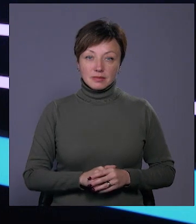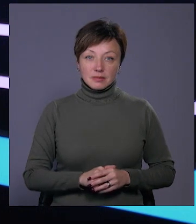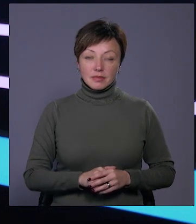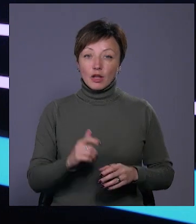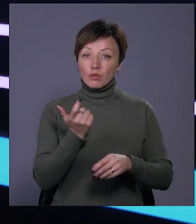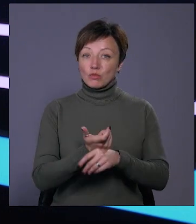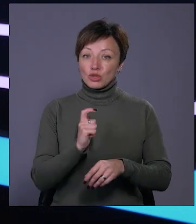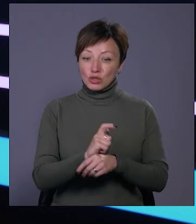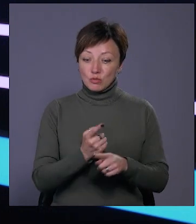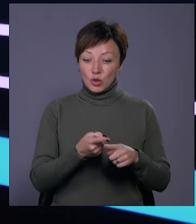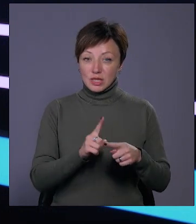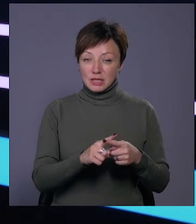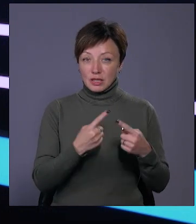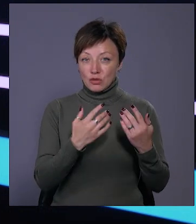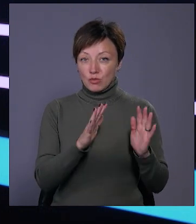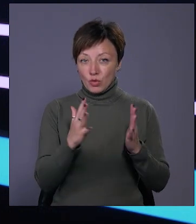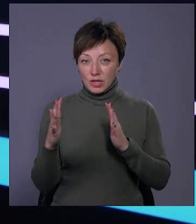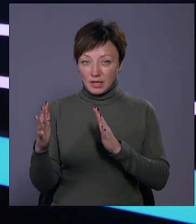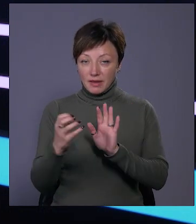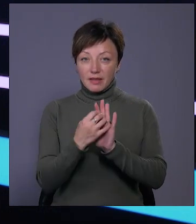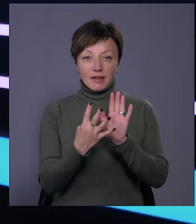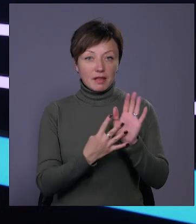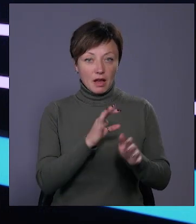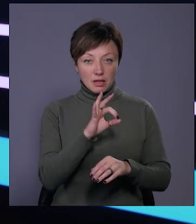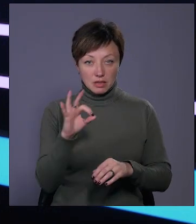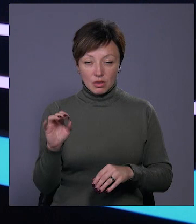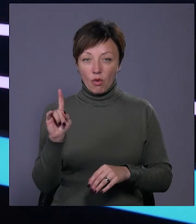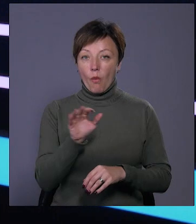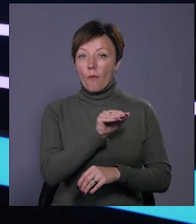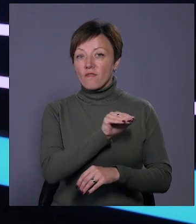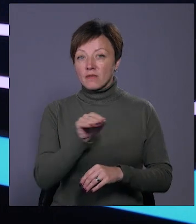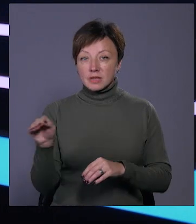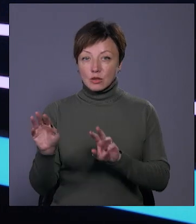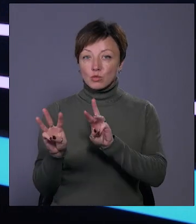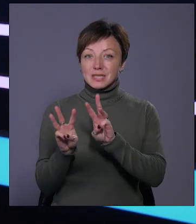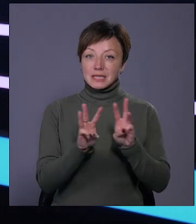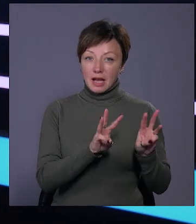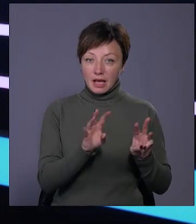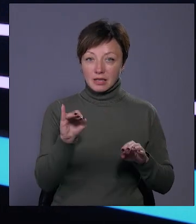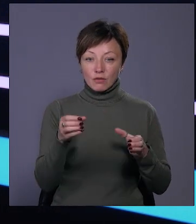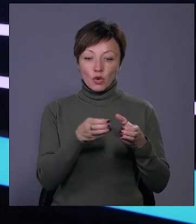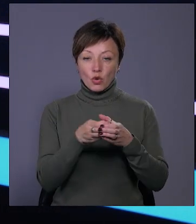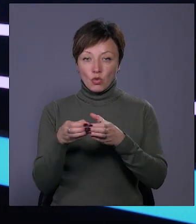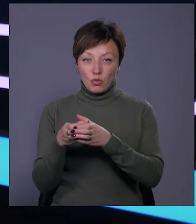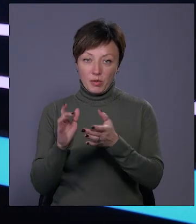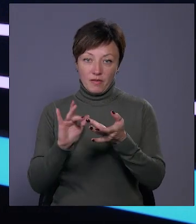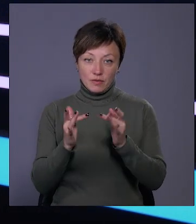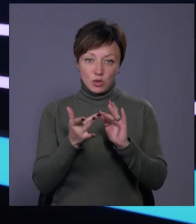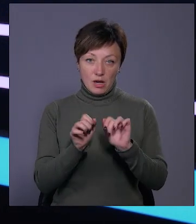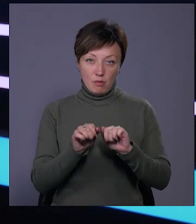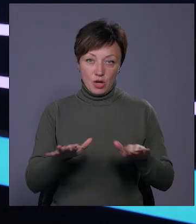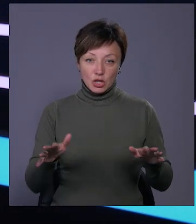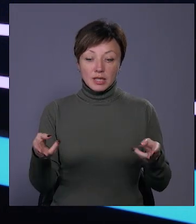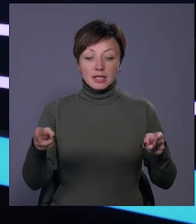Більше про ці та інші події у нашому випуску о 19-ті, також на офіційному сайті телеканалу та у групах в соціальних мережах.